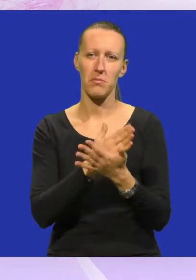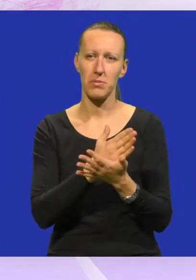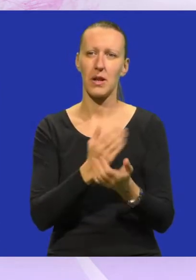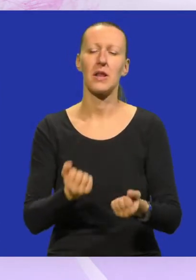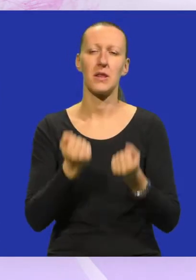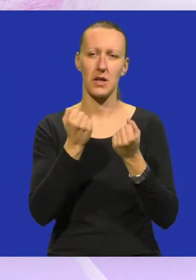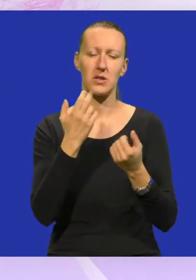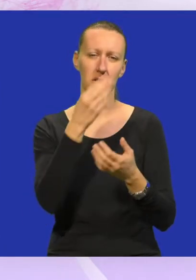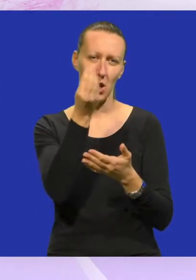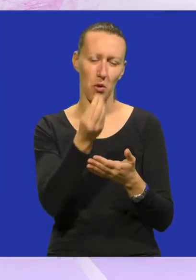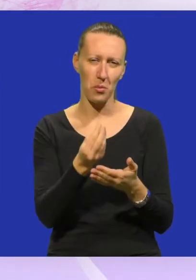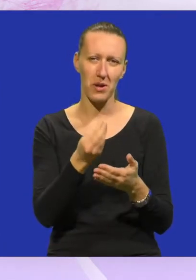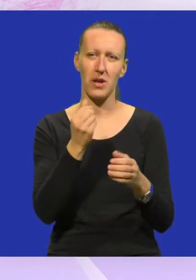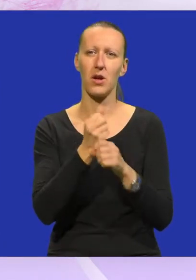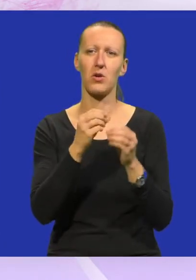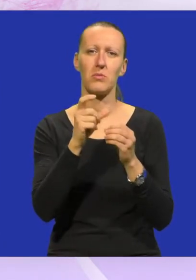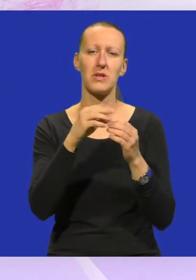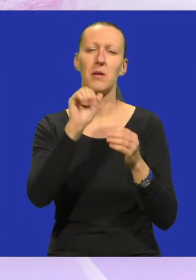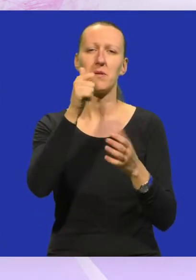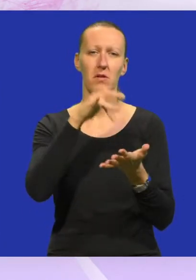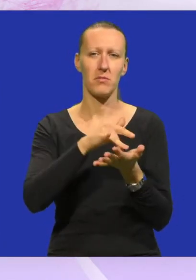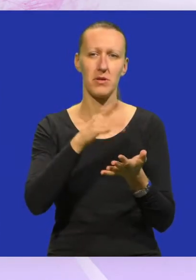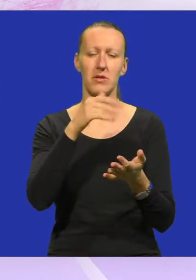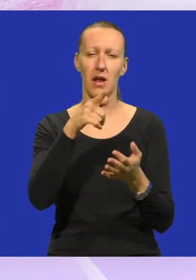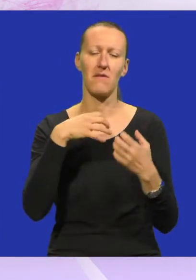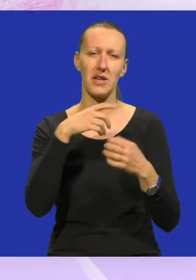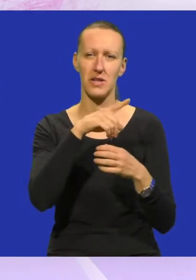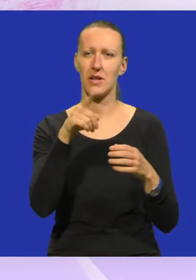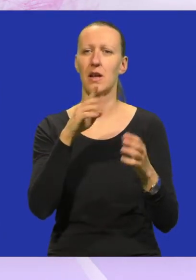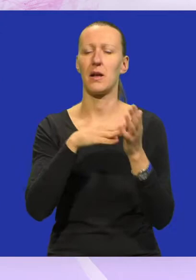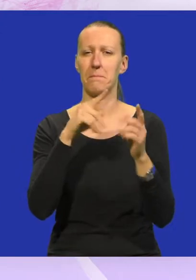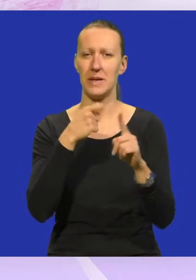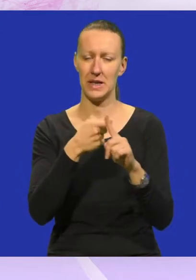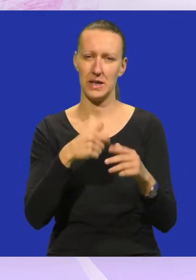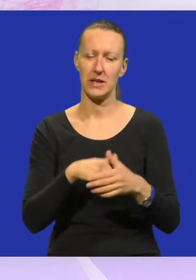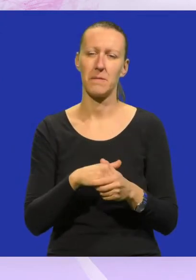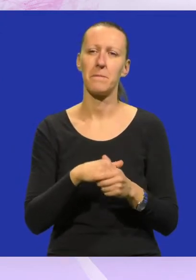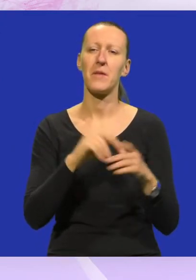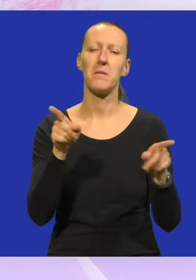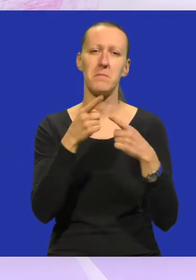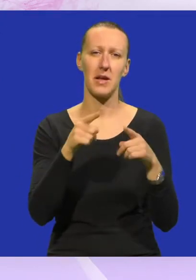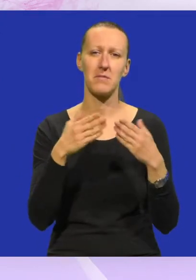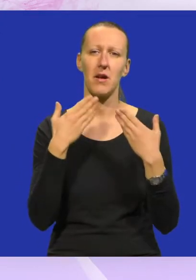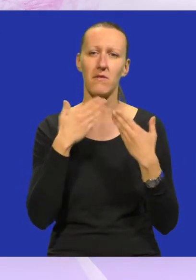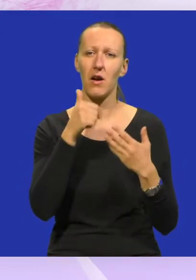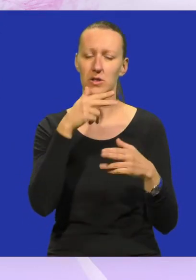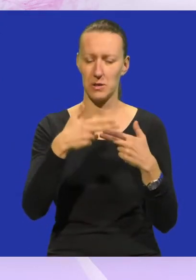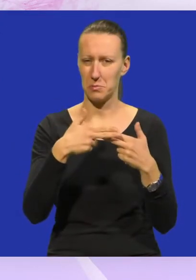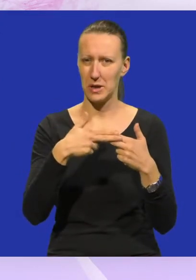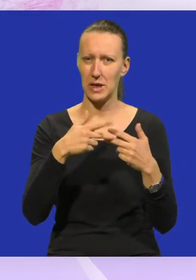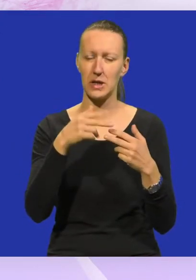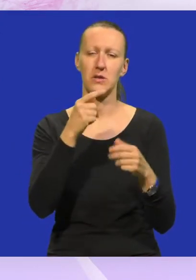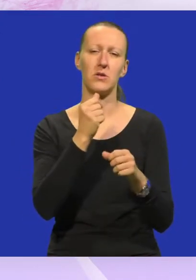iznimno teška za umjetnike, Ted joj je donijela prvo mjesto na festivalu Melodije Istoj kvarnera. S pjesmom Falatića si blizu,